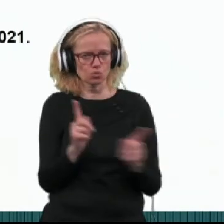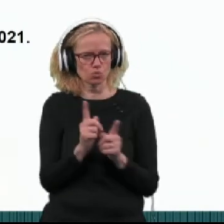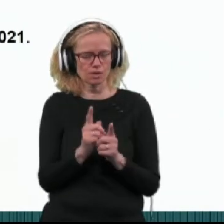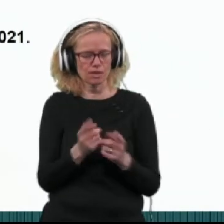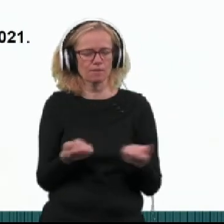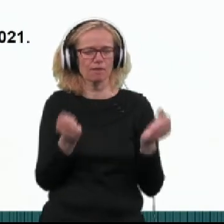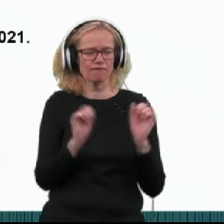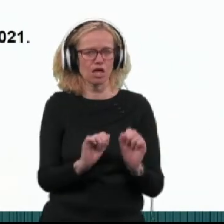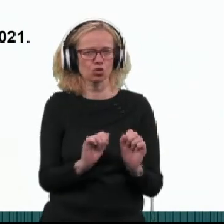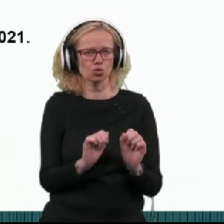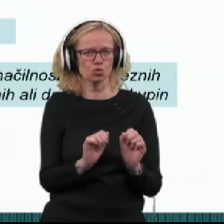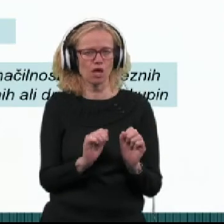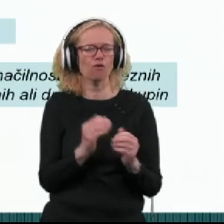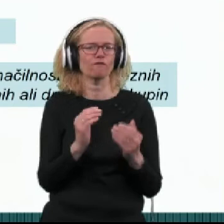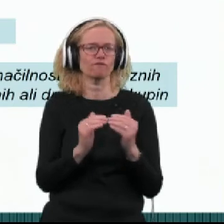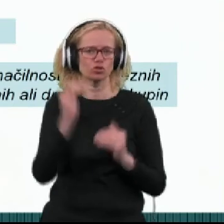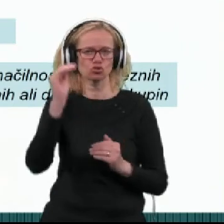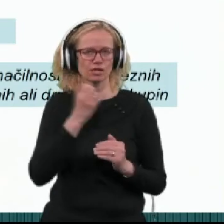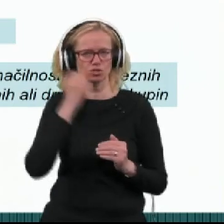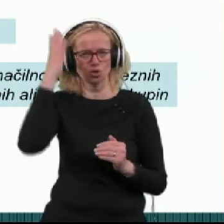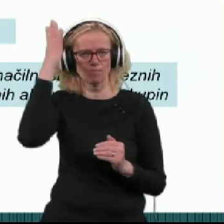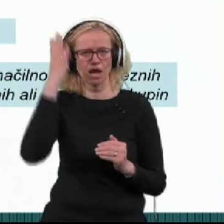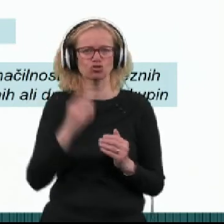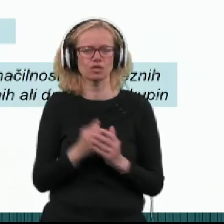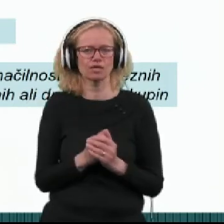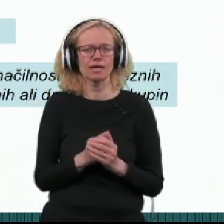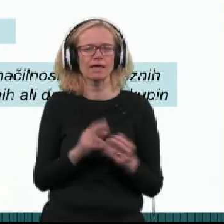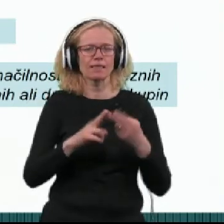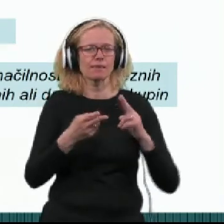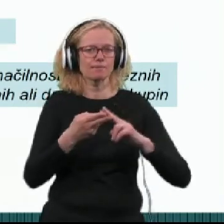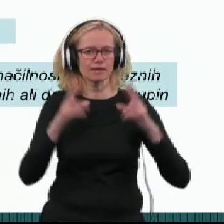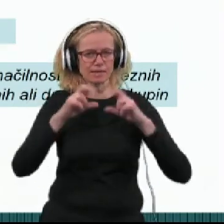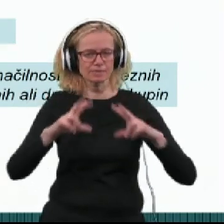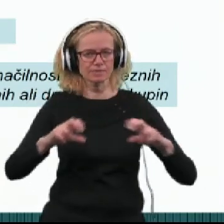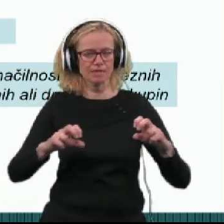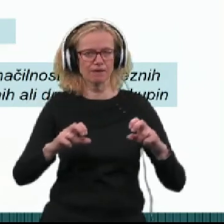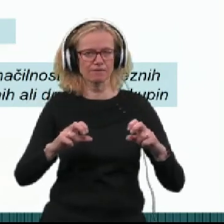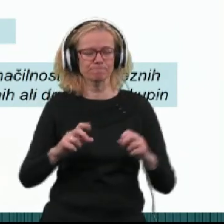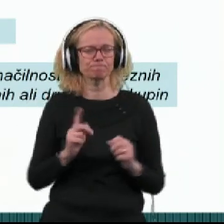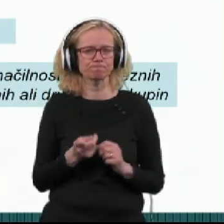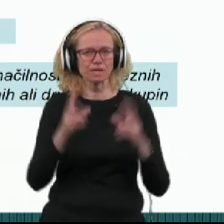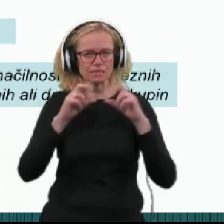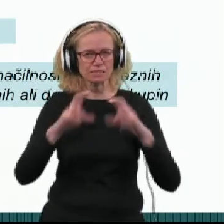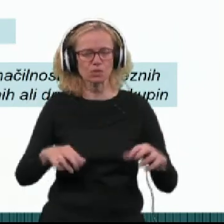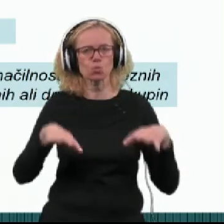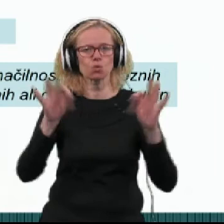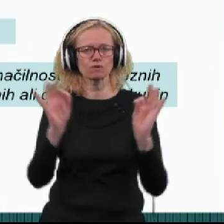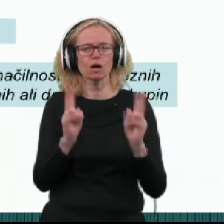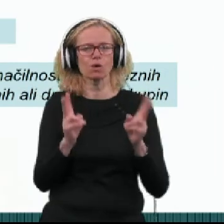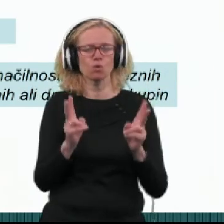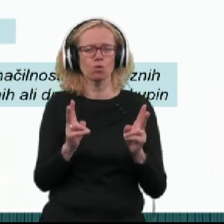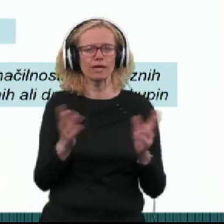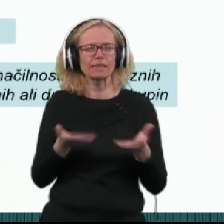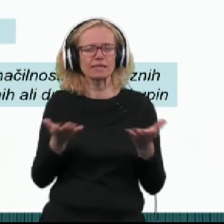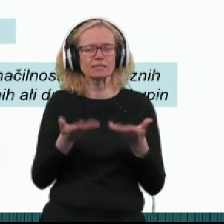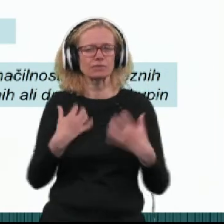prevladujejo više izobraženi. Namen raziskave je bil raziskati, ugotoviti, kako intenzivne